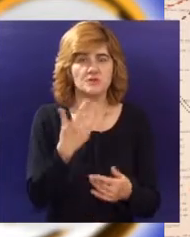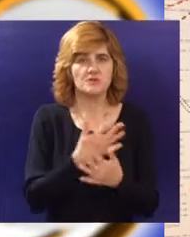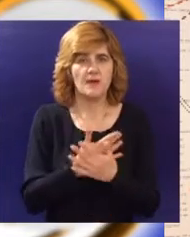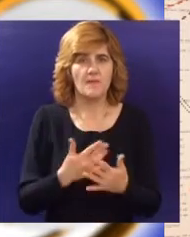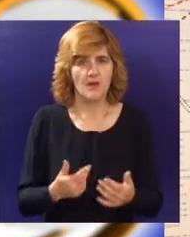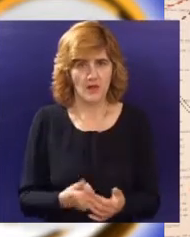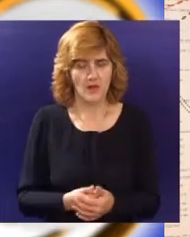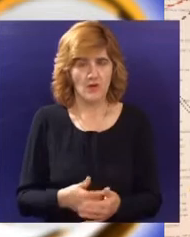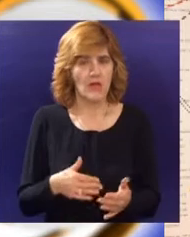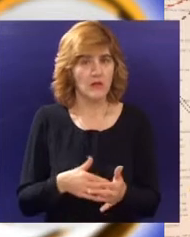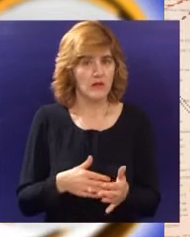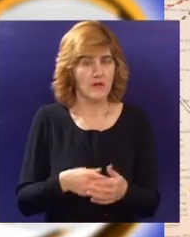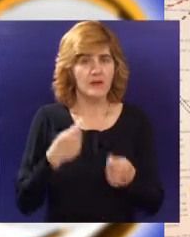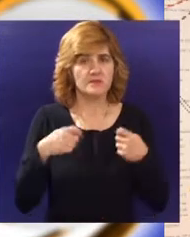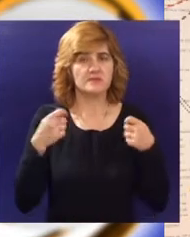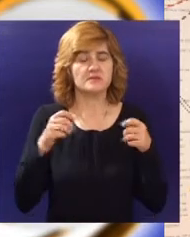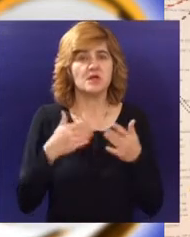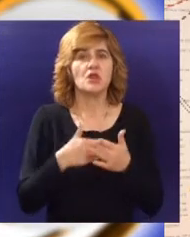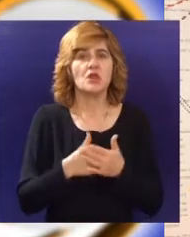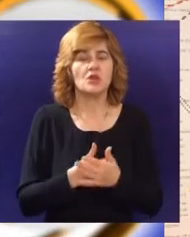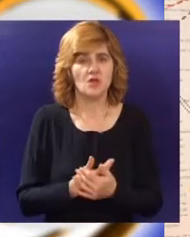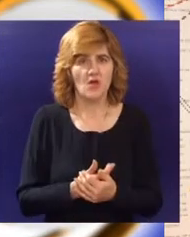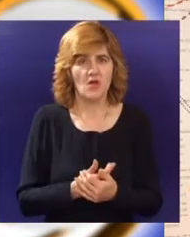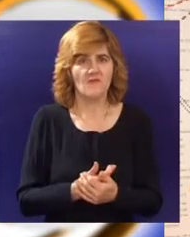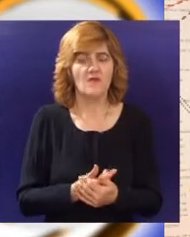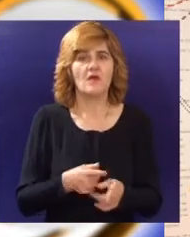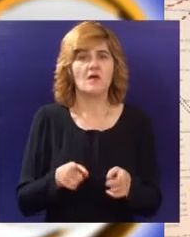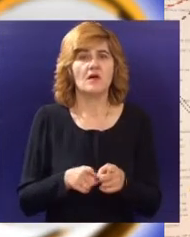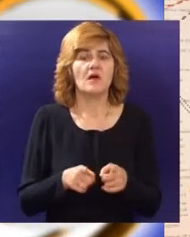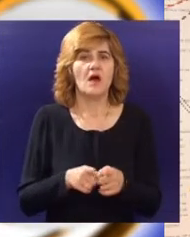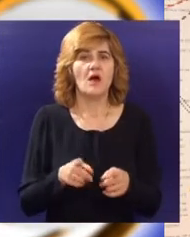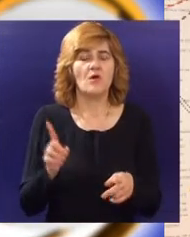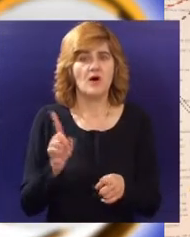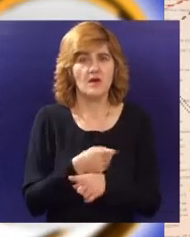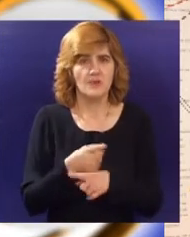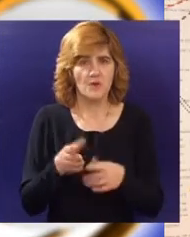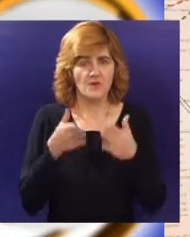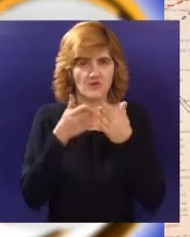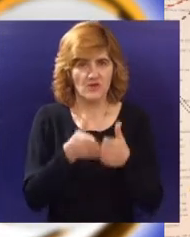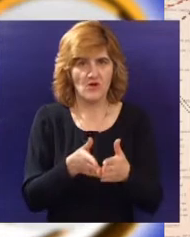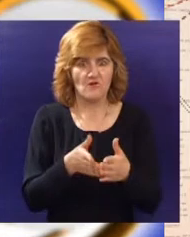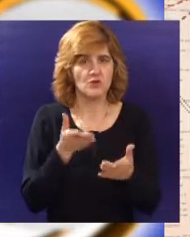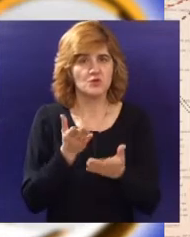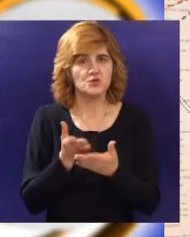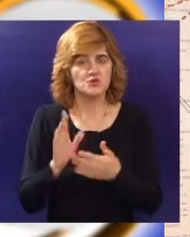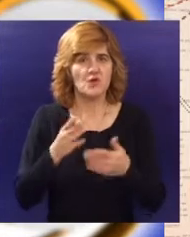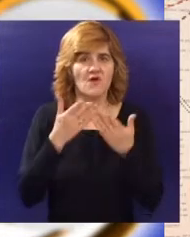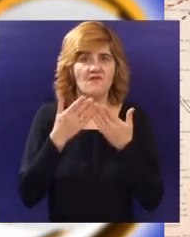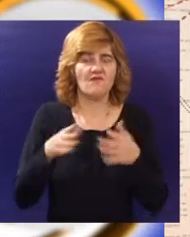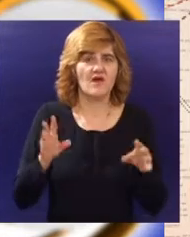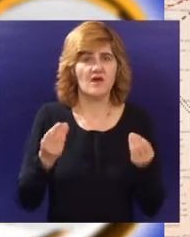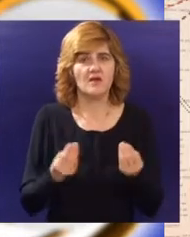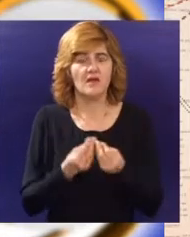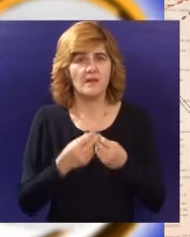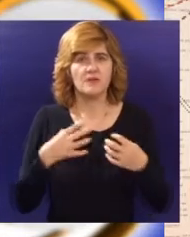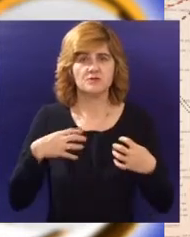da bi bila izgradnja nove, znači ajde kažemo, fontane, ali i parternog rešenja koja bi u slučaju nekih velikih manifestacija